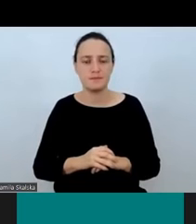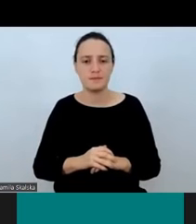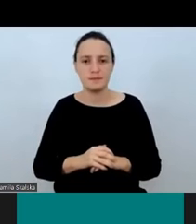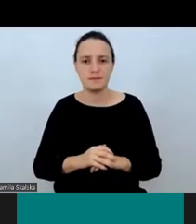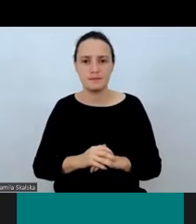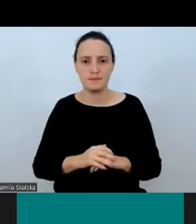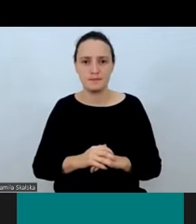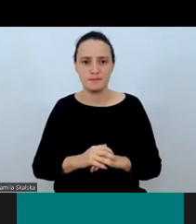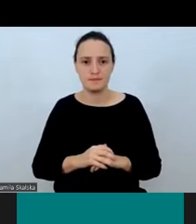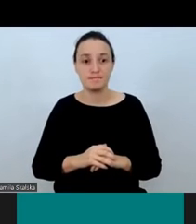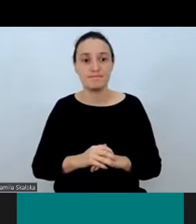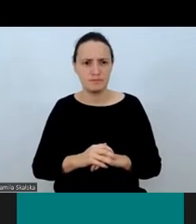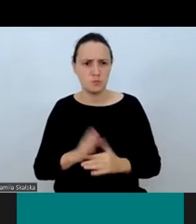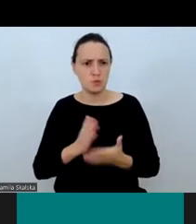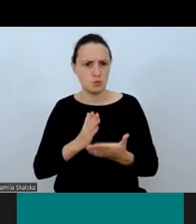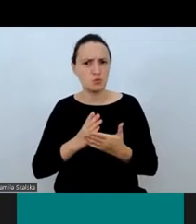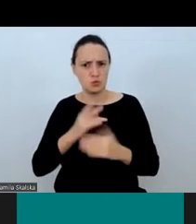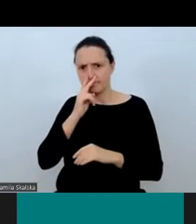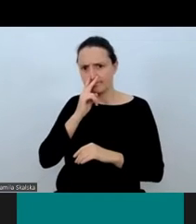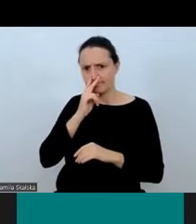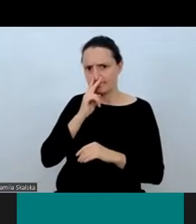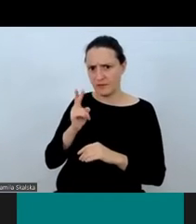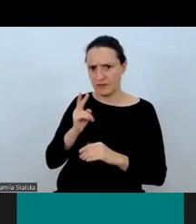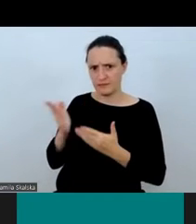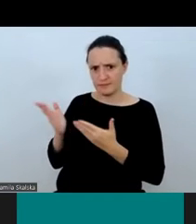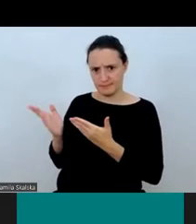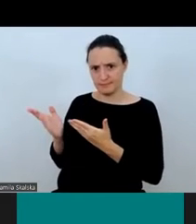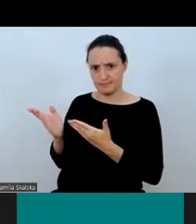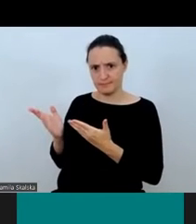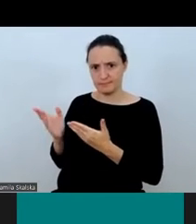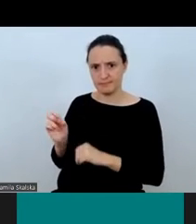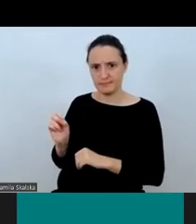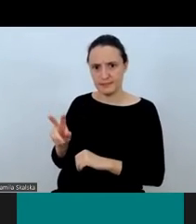Powinni Państwo widzieć teraz prezentację.